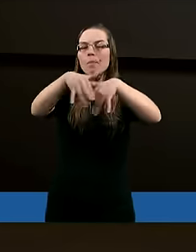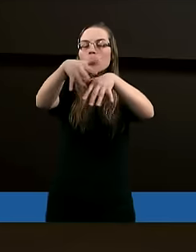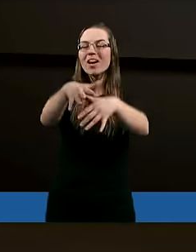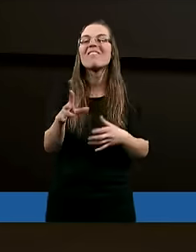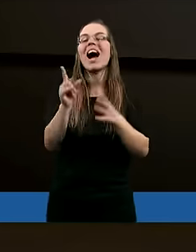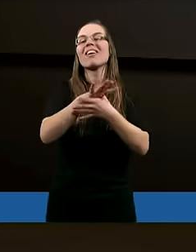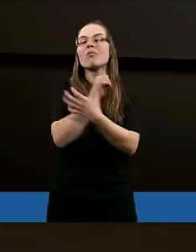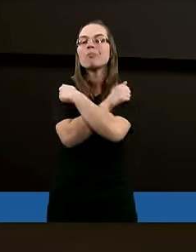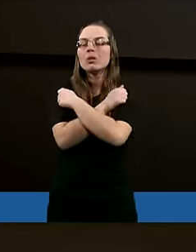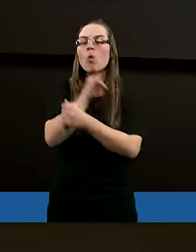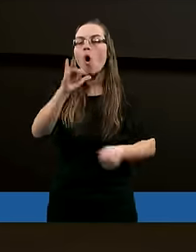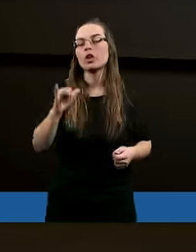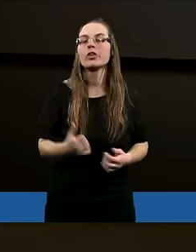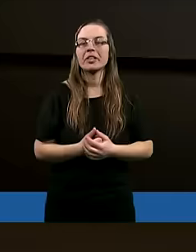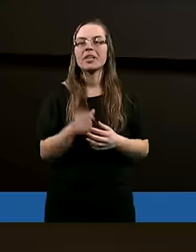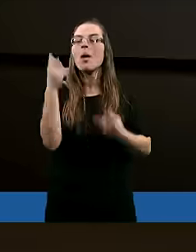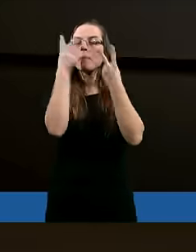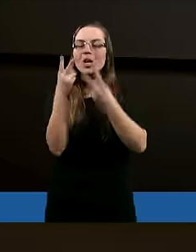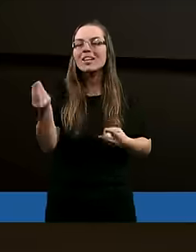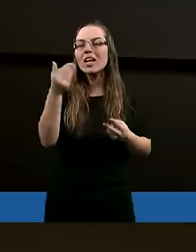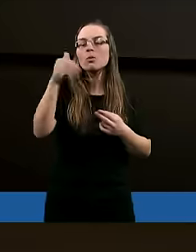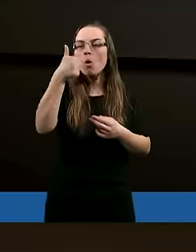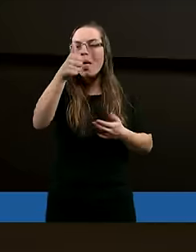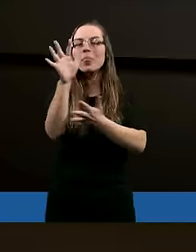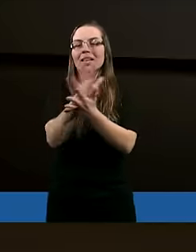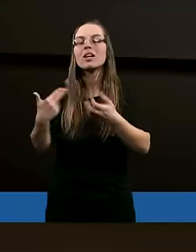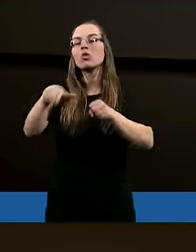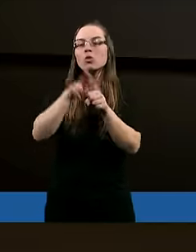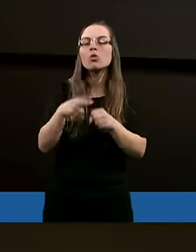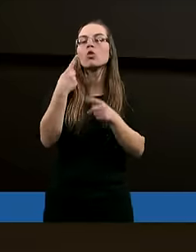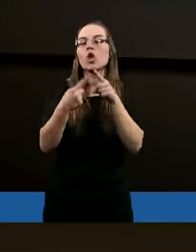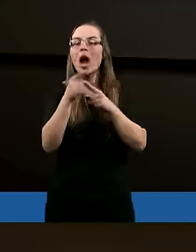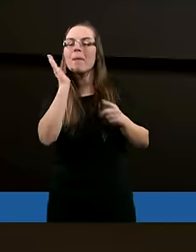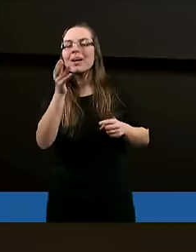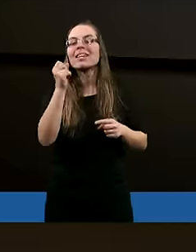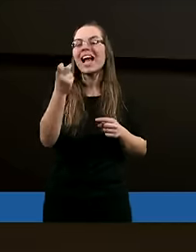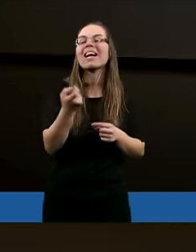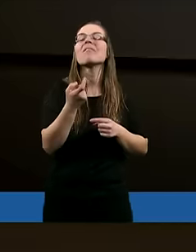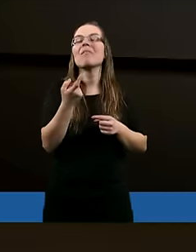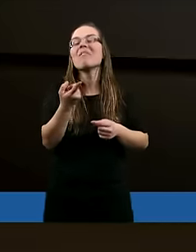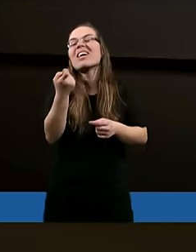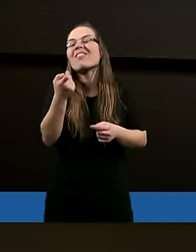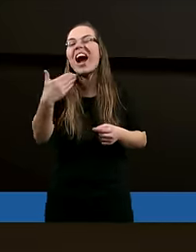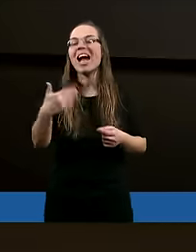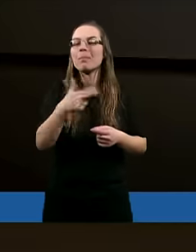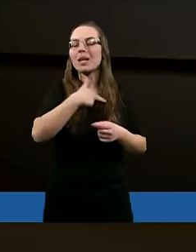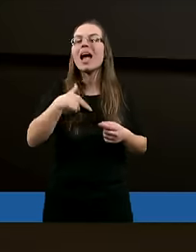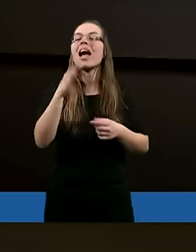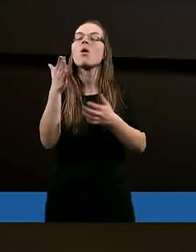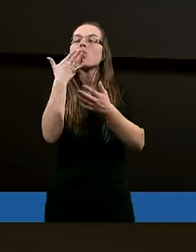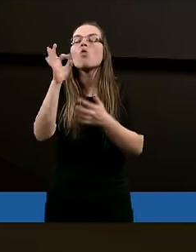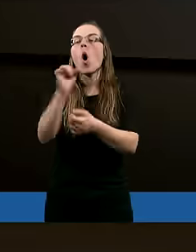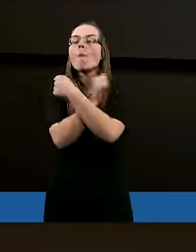miłości. A przeczytajmy może jeszcze jeden tekst, który trochę będzie takim wyzwaniem dla nas. Bo jak mówimy o